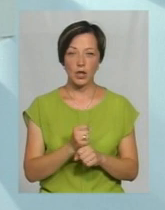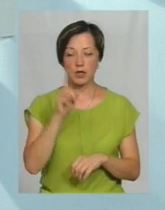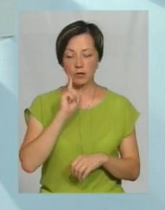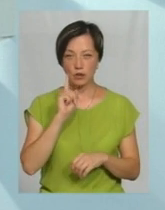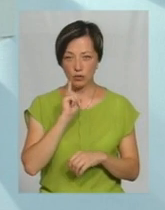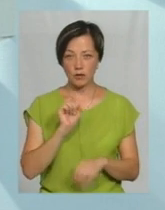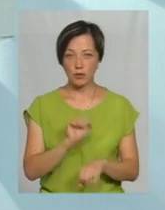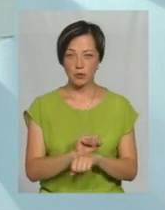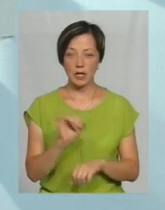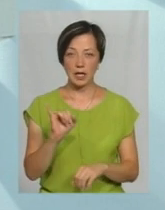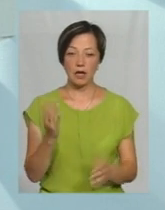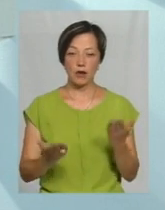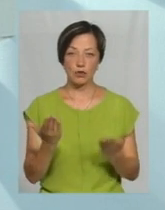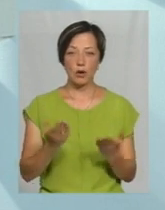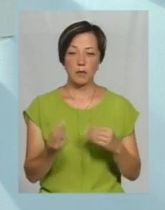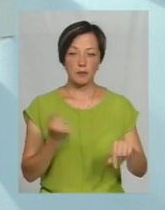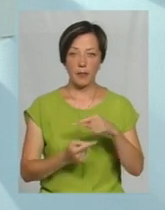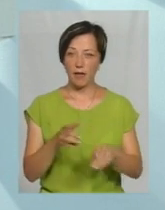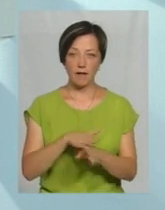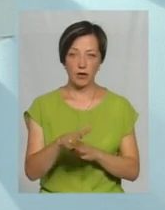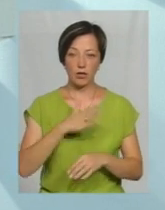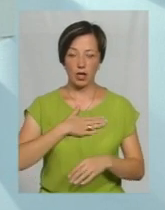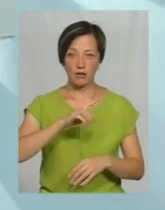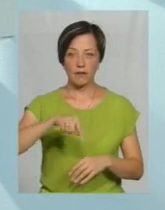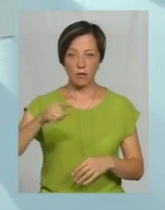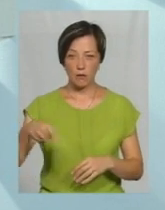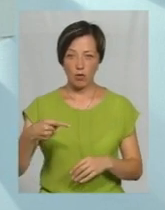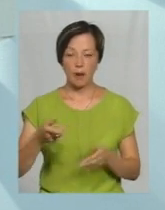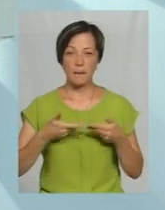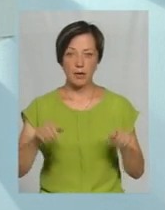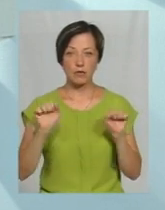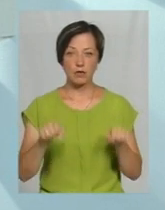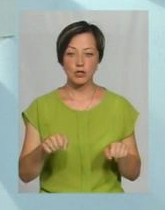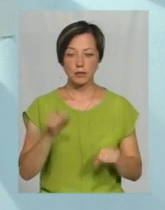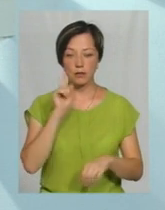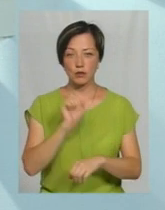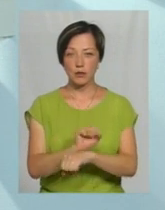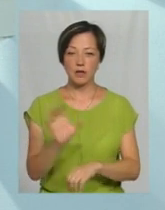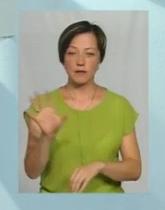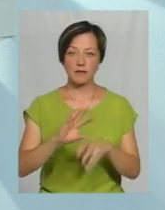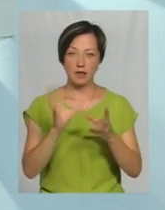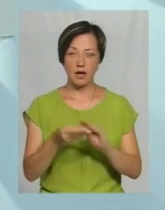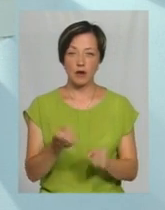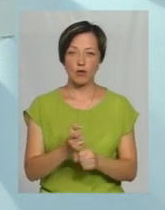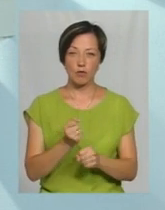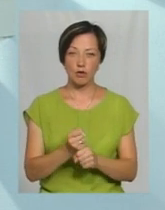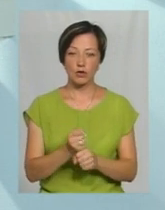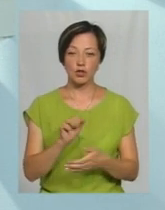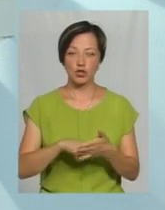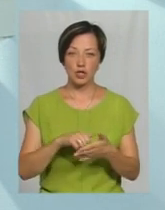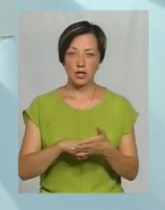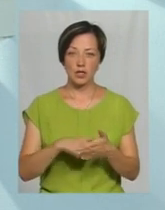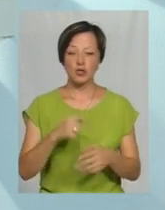тимчасово призупиняти, якщо підприємець не виконує ті наші вимоги, ми можемо призупиняти взагалі роботу тільки через